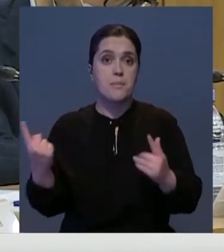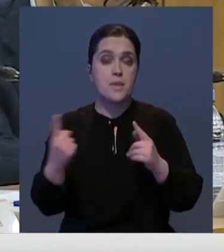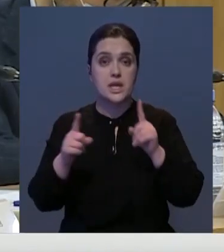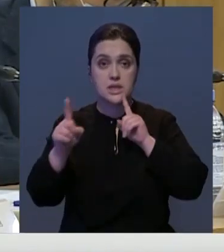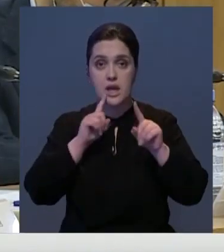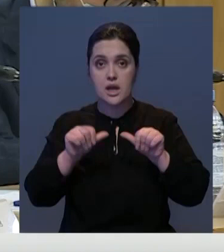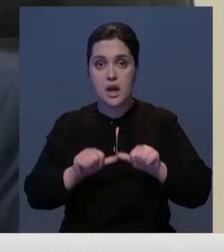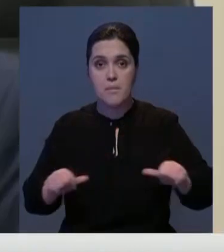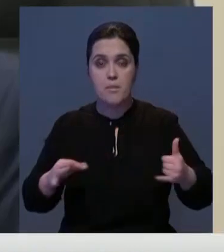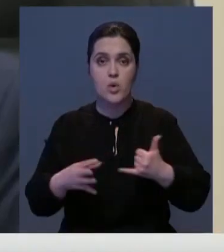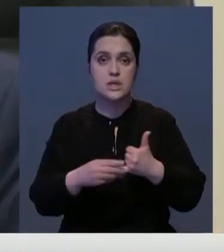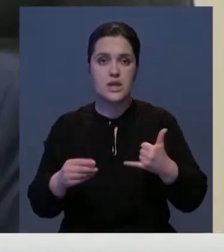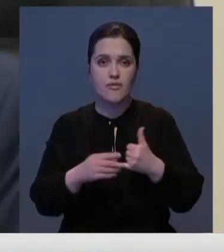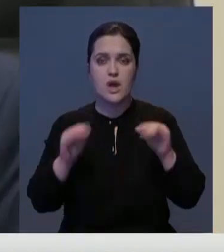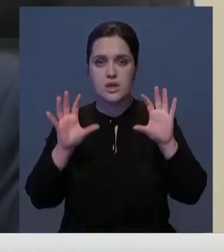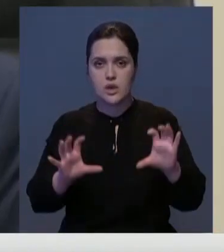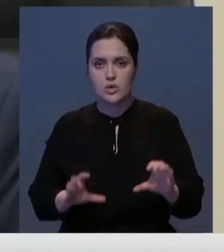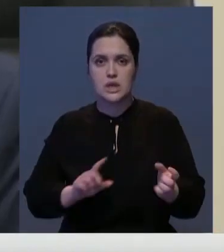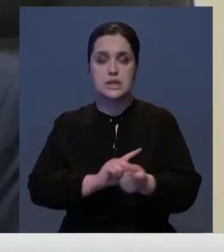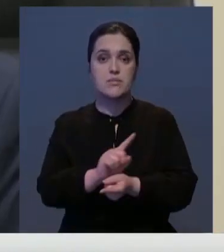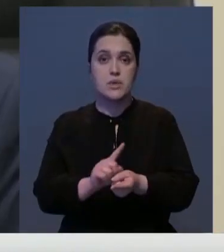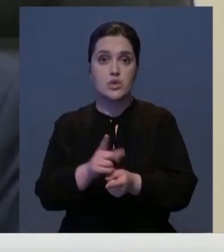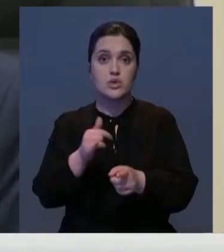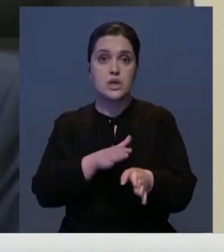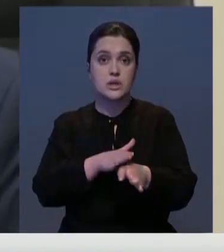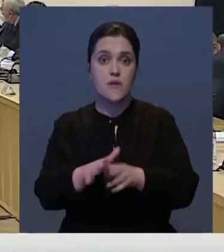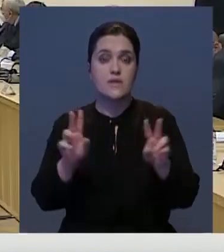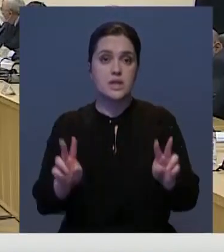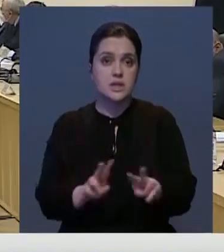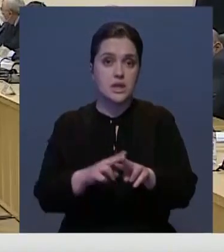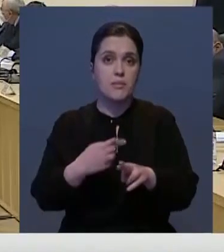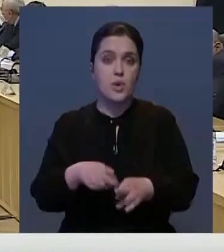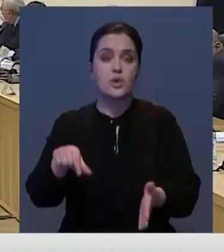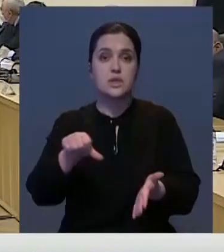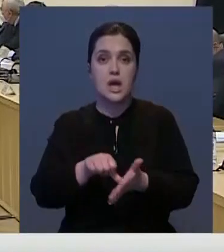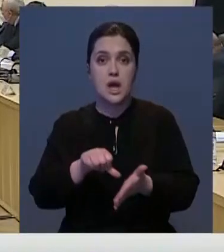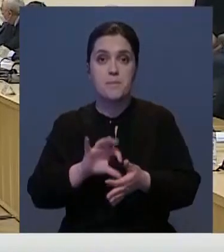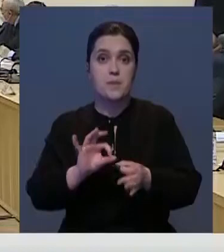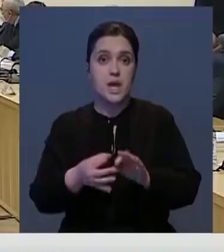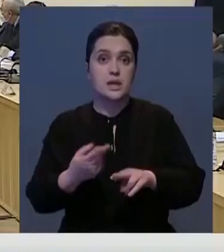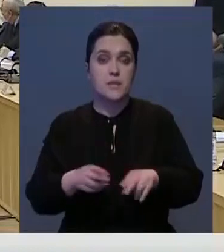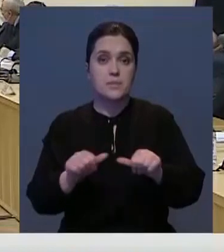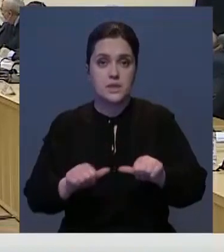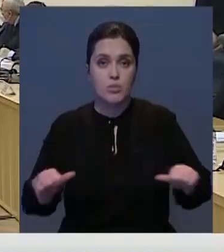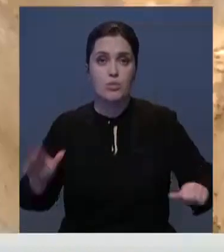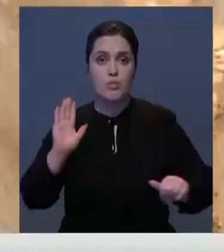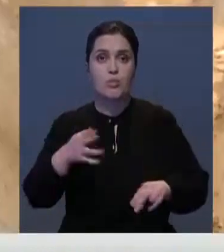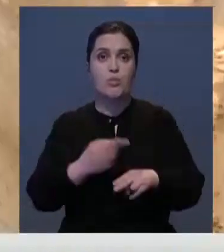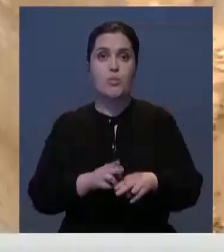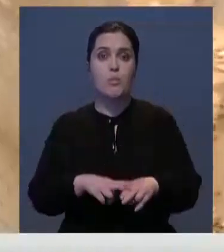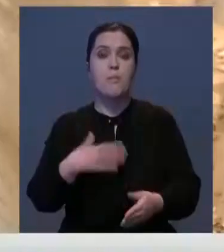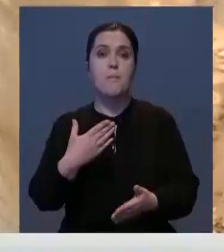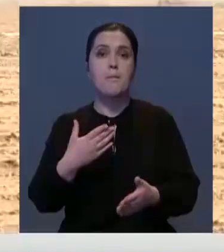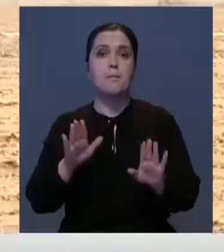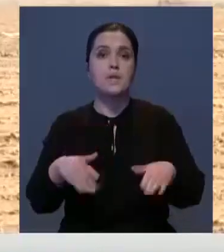заседания комиссии по земельной реформе. Напомню, сегодня оно состоялось в столице. Участникам именно этой комиссии предстоит